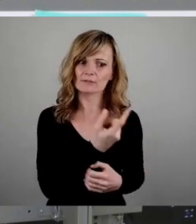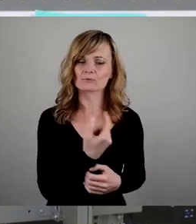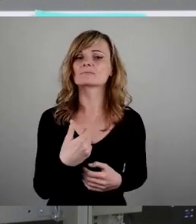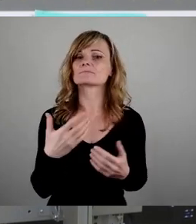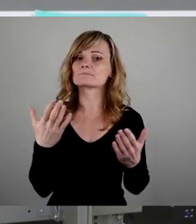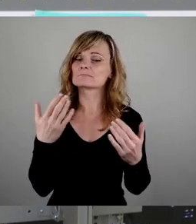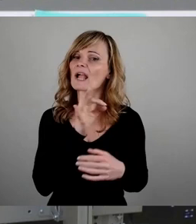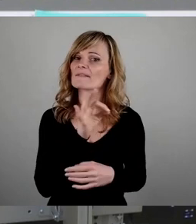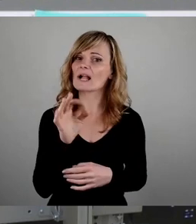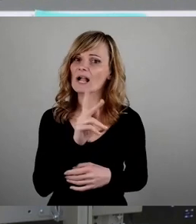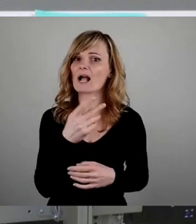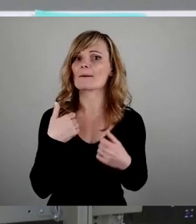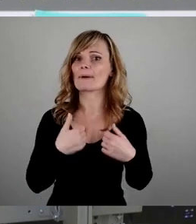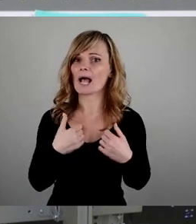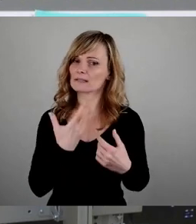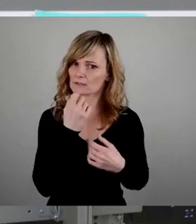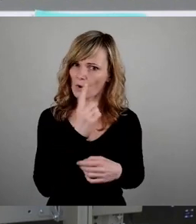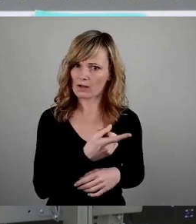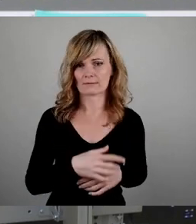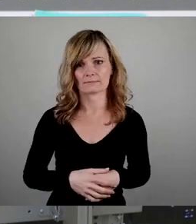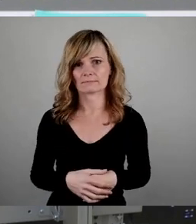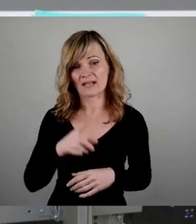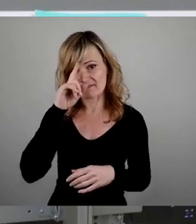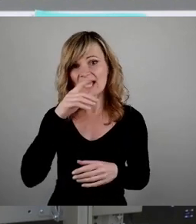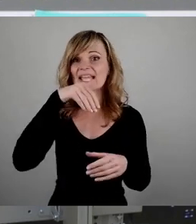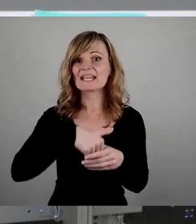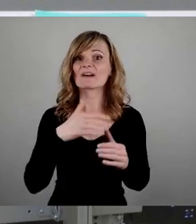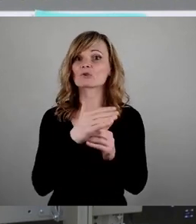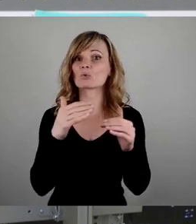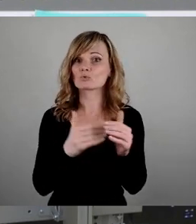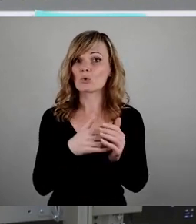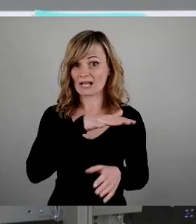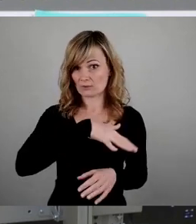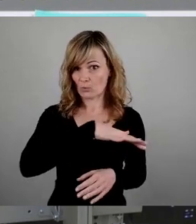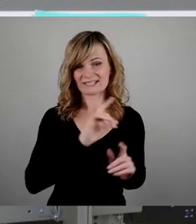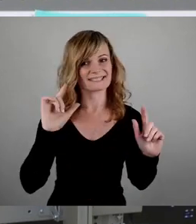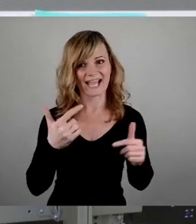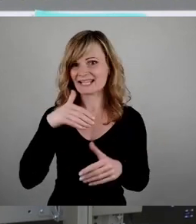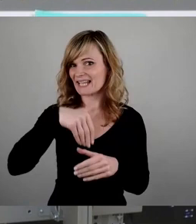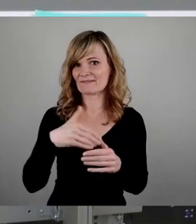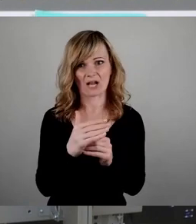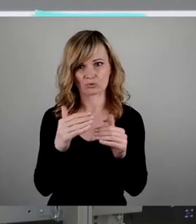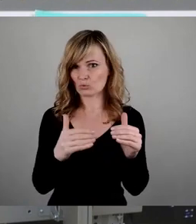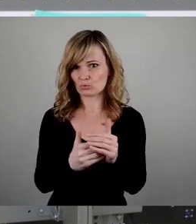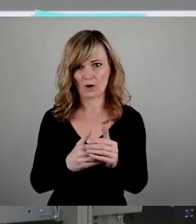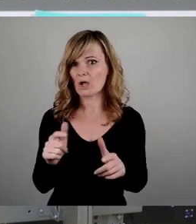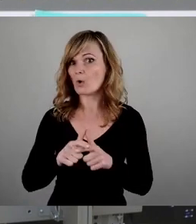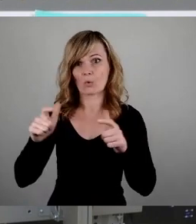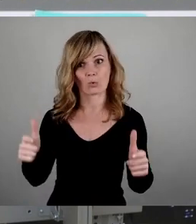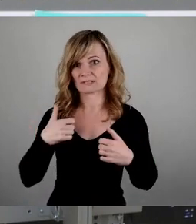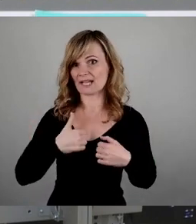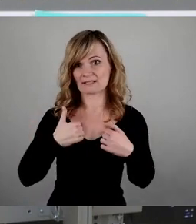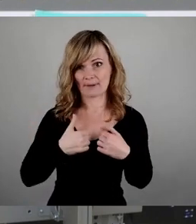weil wir auch wissen, dass die Infrastruktur vor Ort keine Infrastruktur ist, die ein größeres Bad mit einem wesentlich